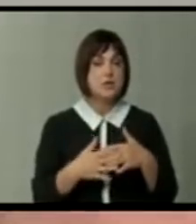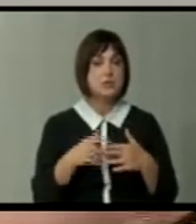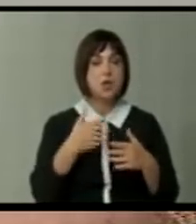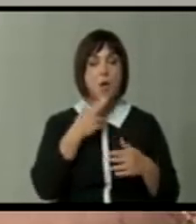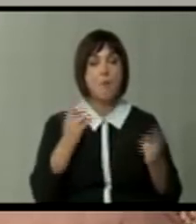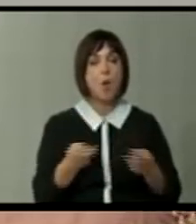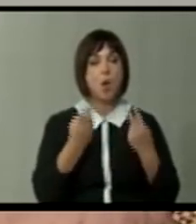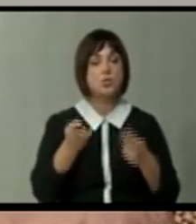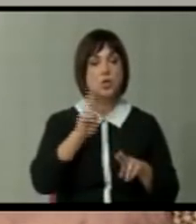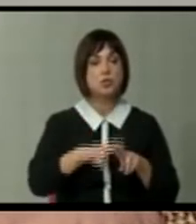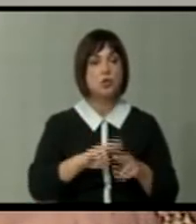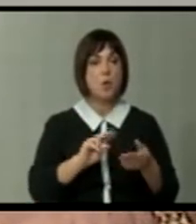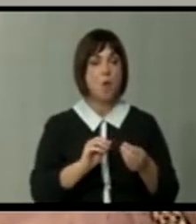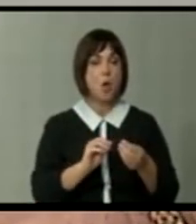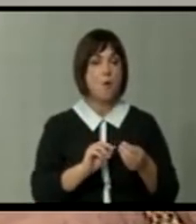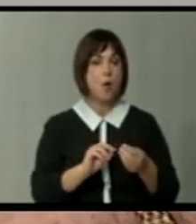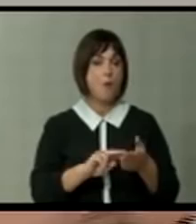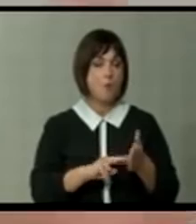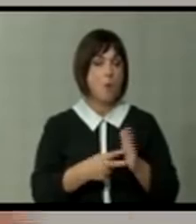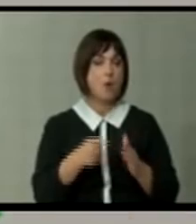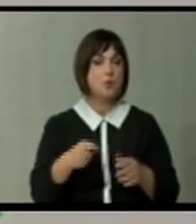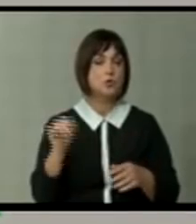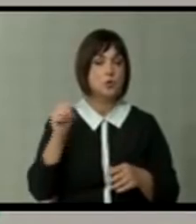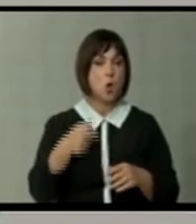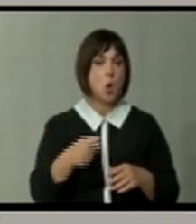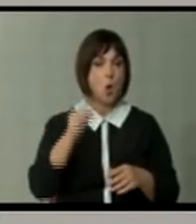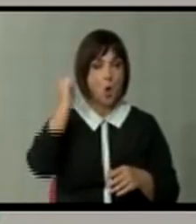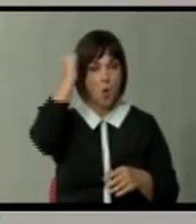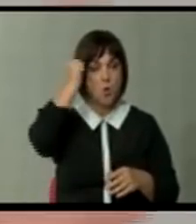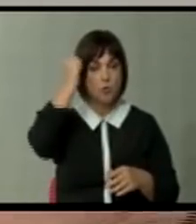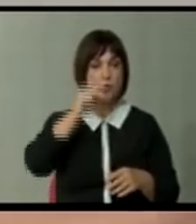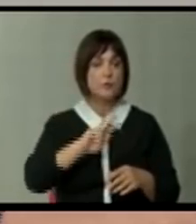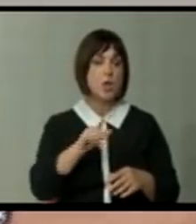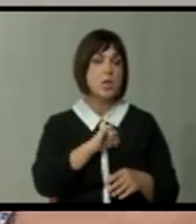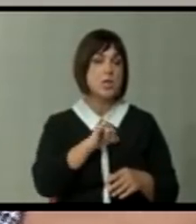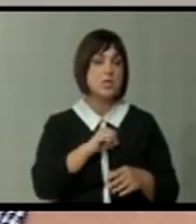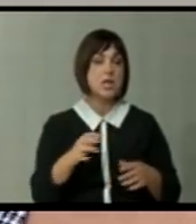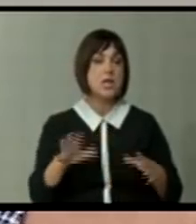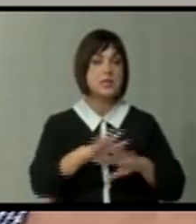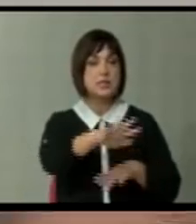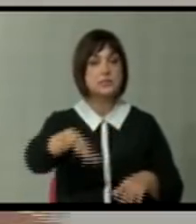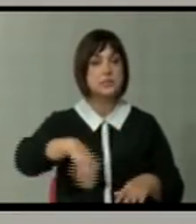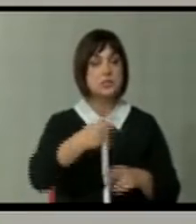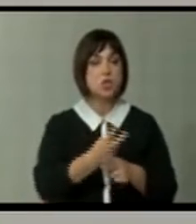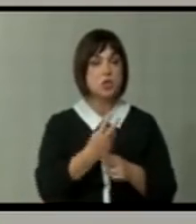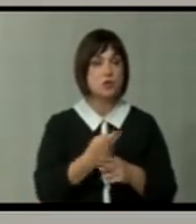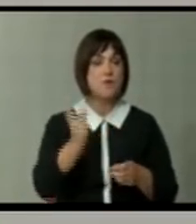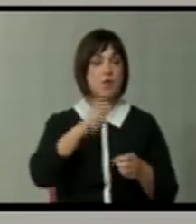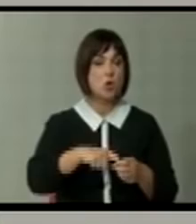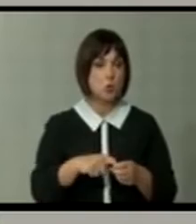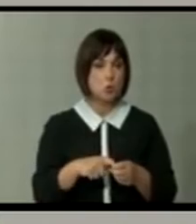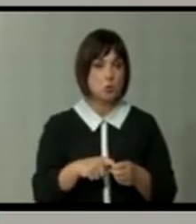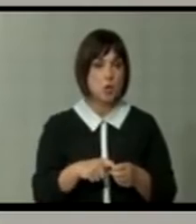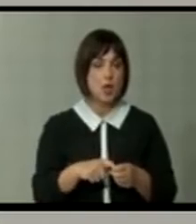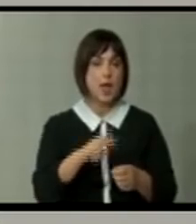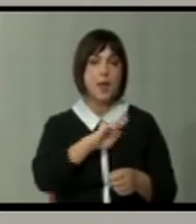поле се да го решава проблем со Косово. Поинако интересот заеднички на сите држави исклучително и на